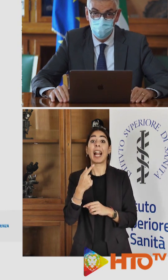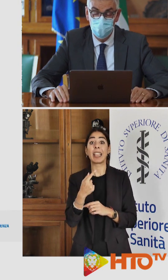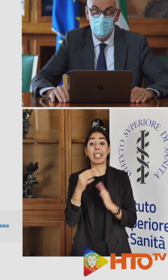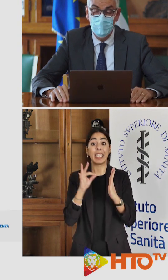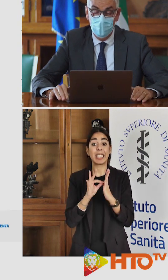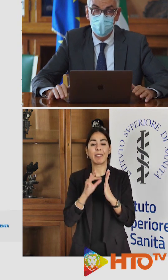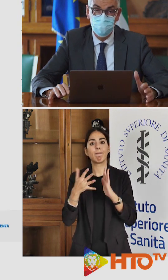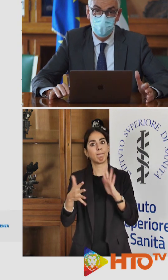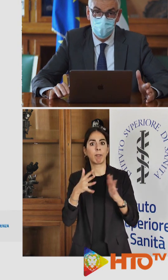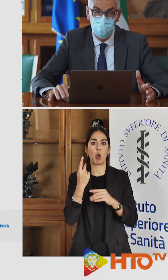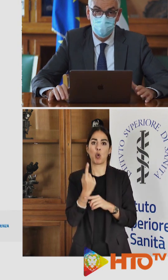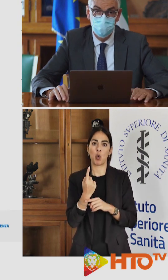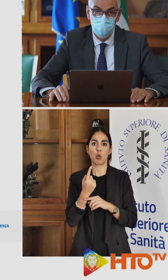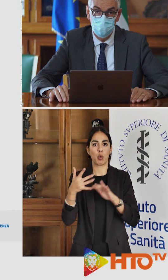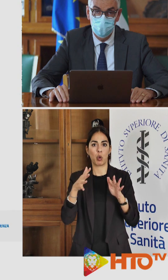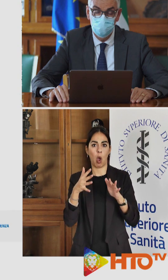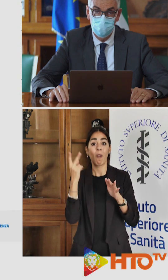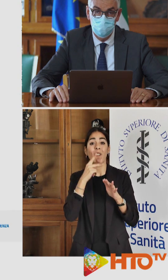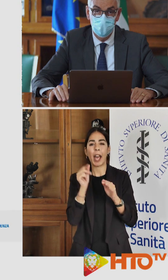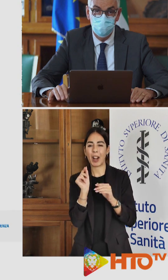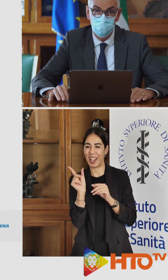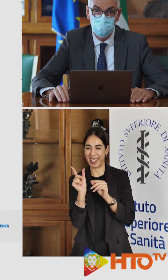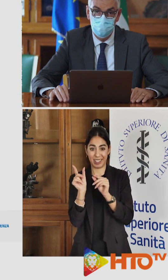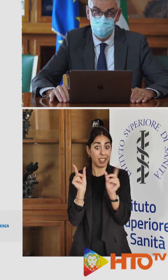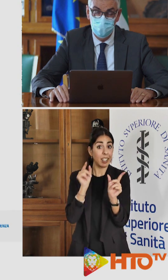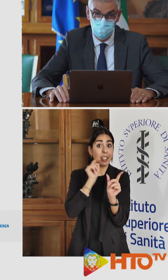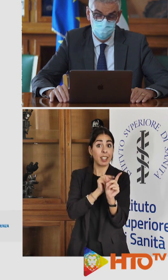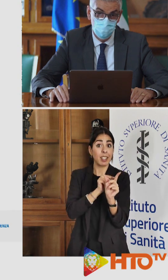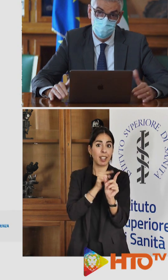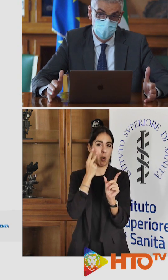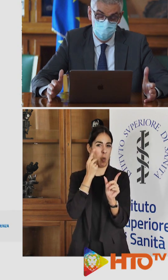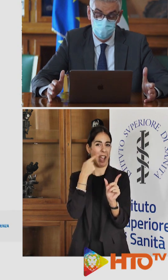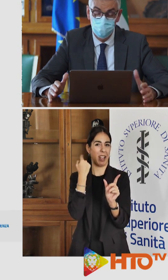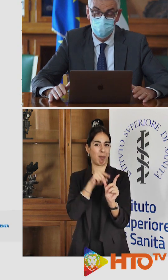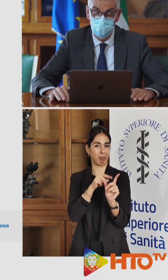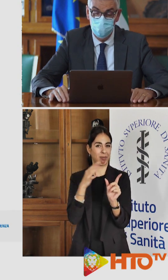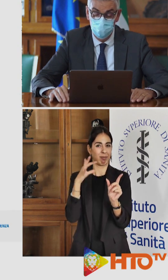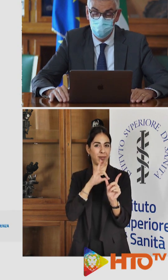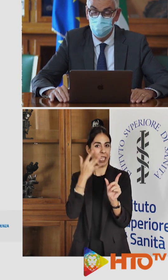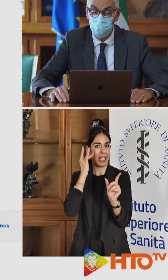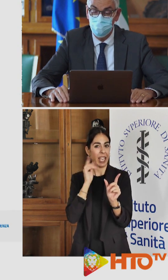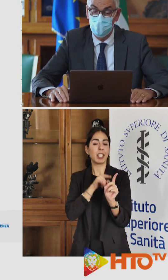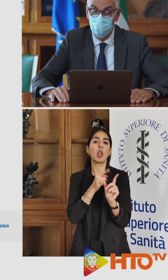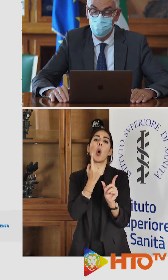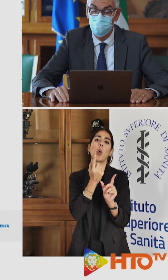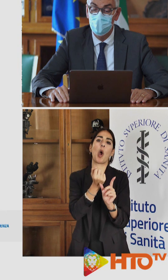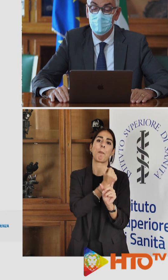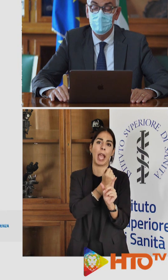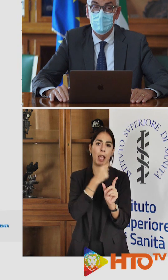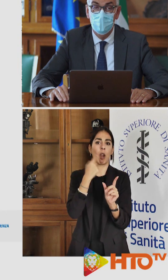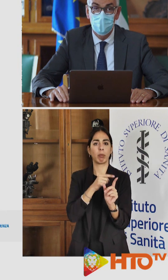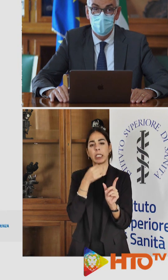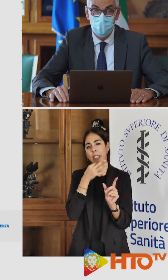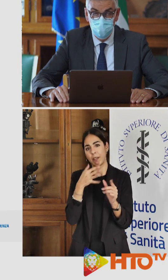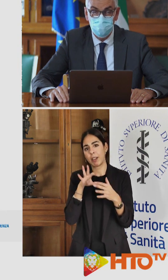del valore di 1, anche se nel limite inferiore dell'intervallo di confidenza è sotto l'1 e questo li porta appunto nello scenario